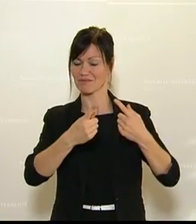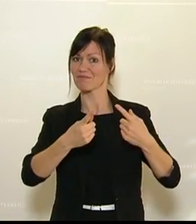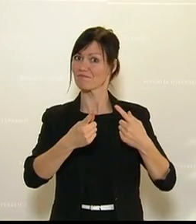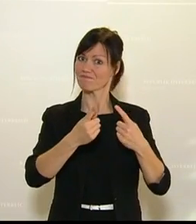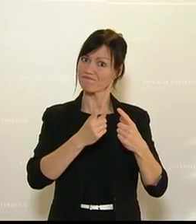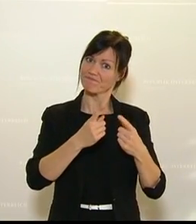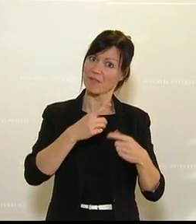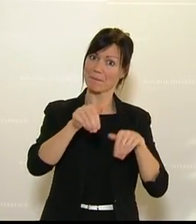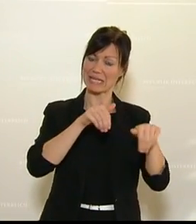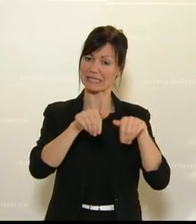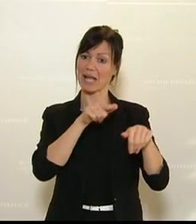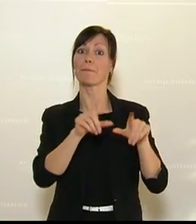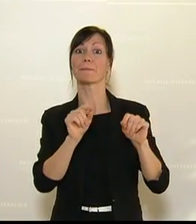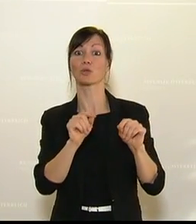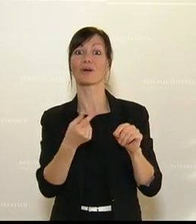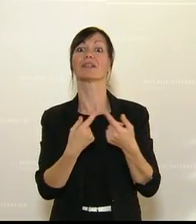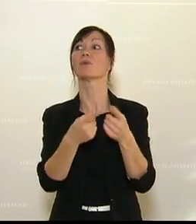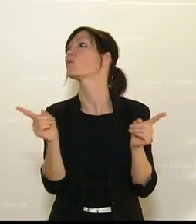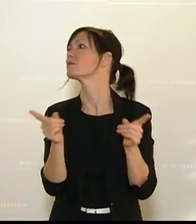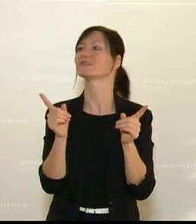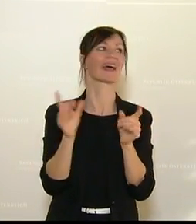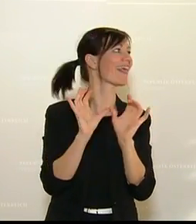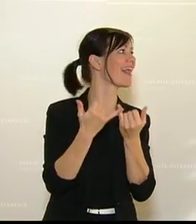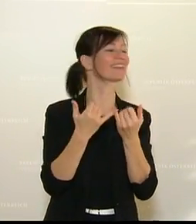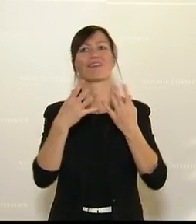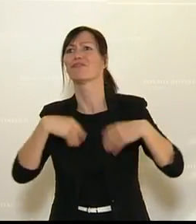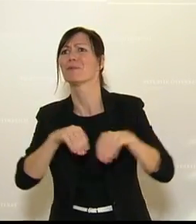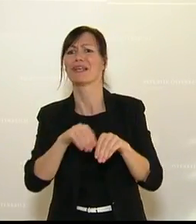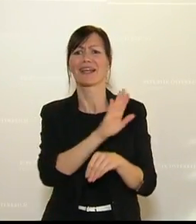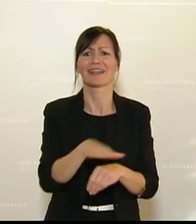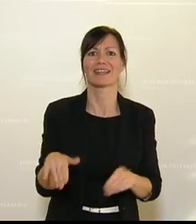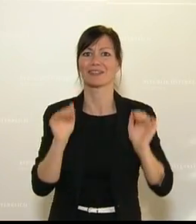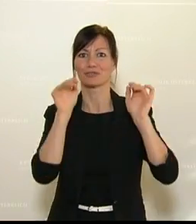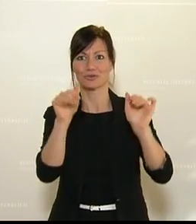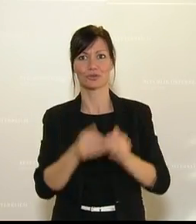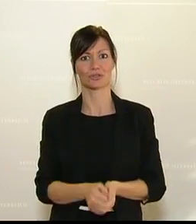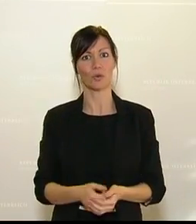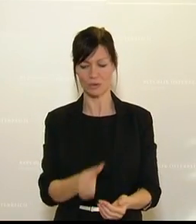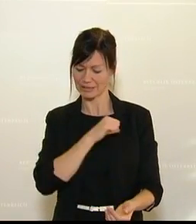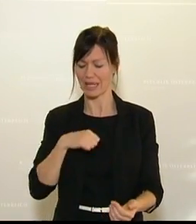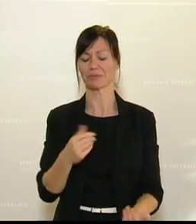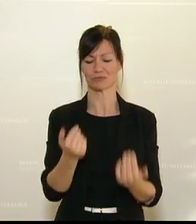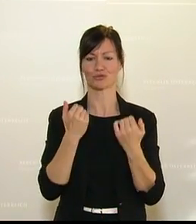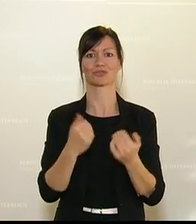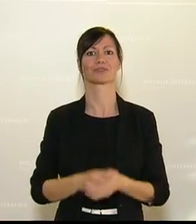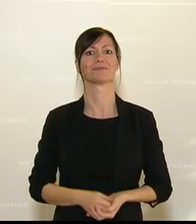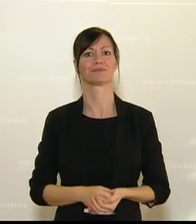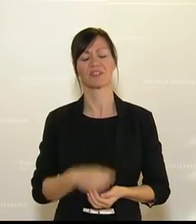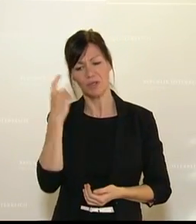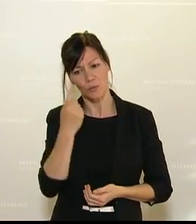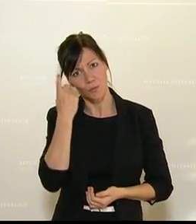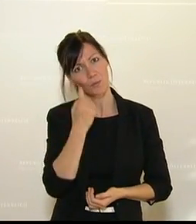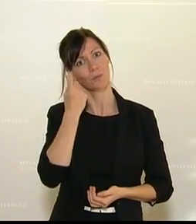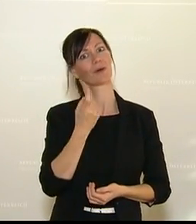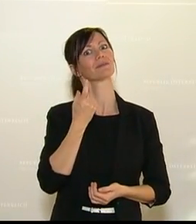unserer Kinder, unserer Eltern, unserer Verwandten, unserer Familie am Ende des Tages auch in uns selbst. Wir kümmern